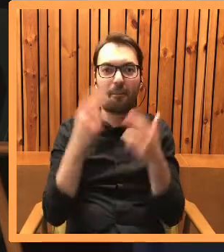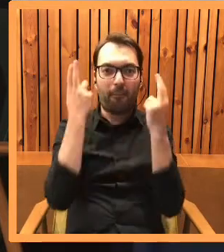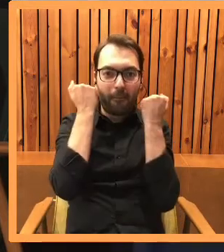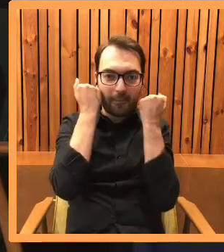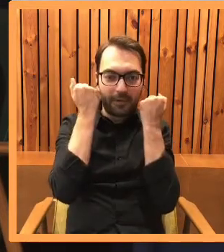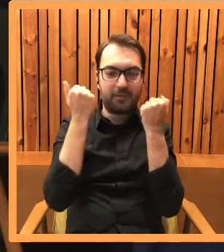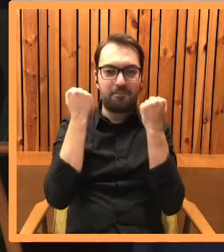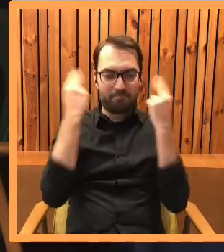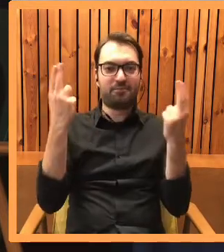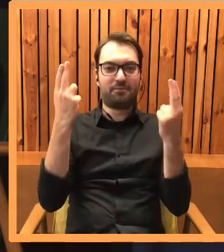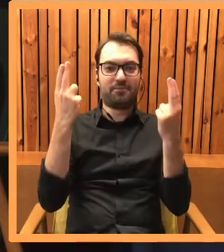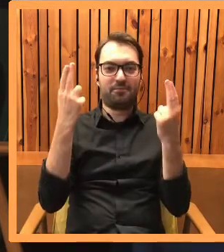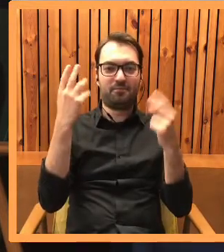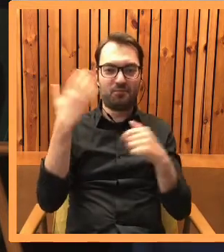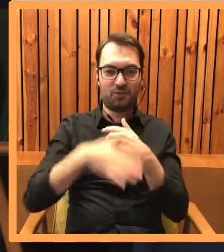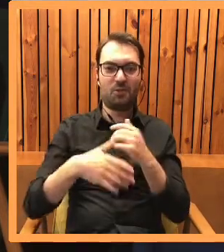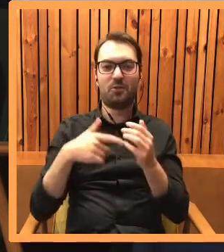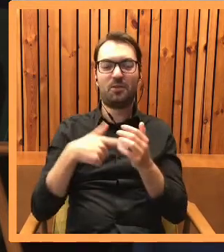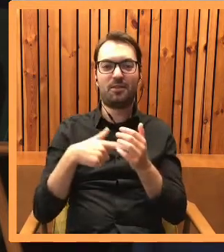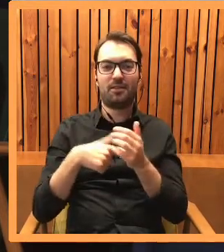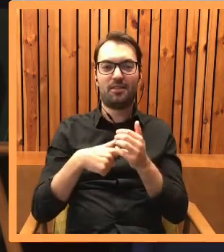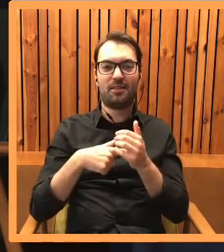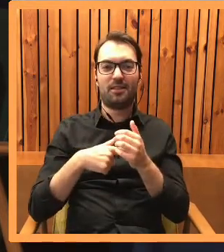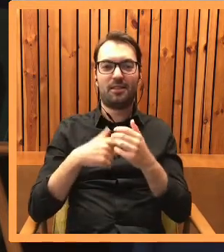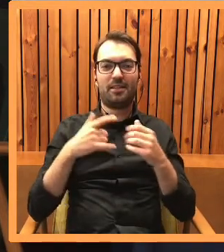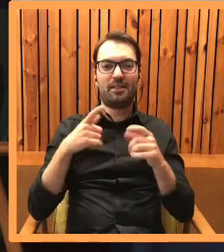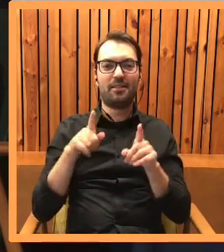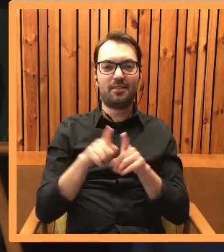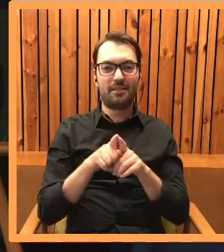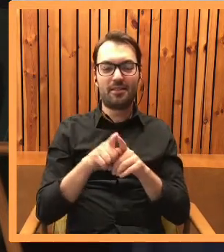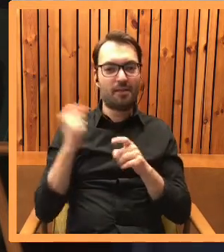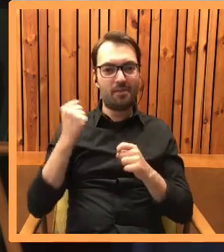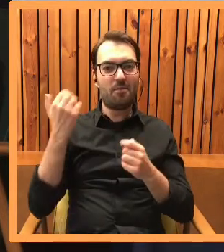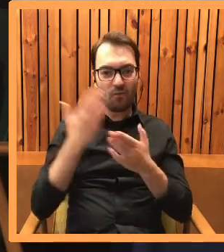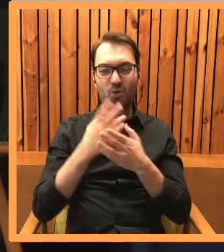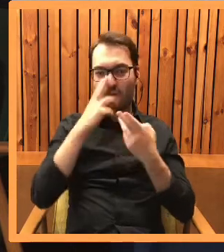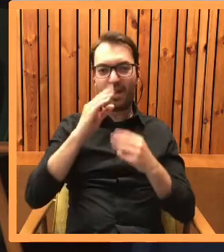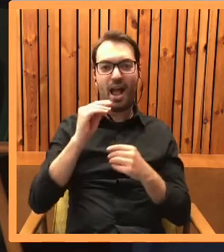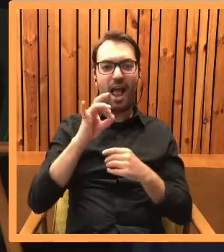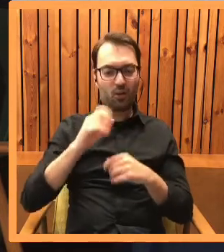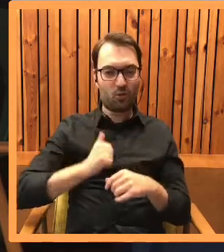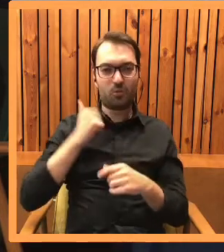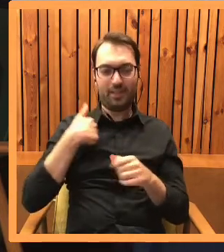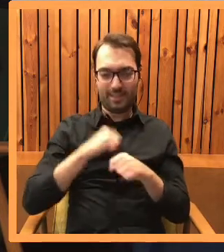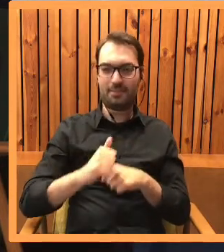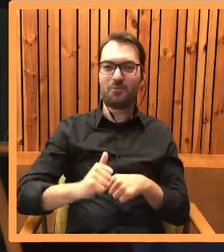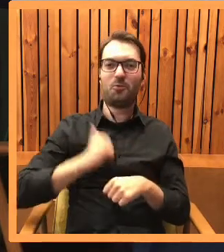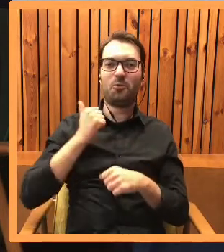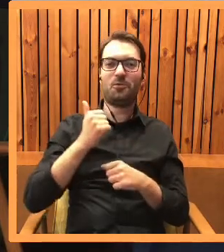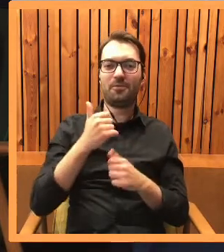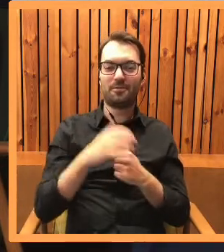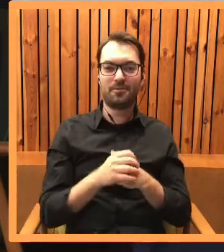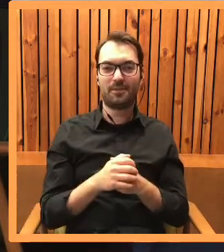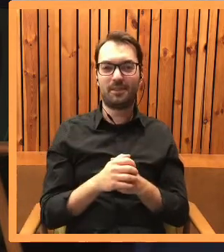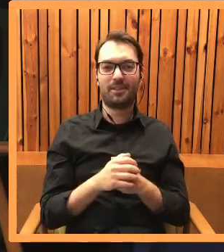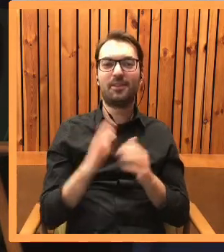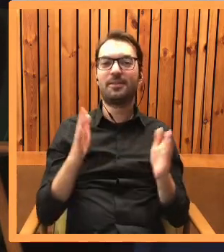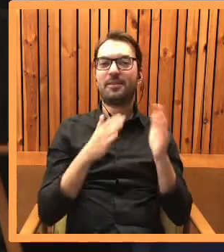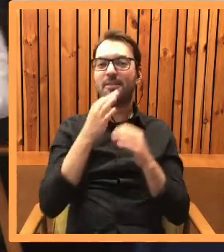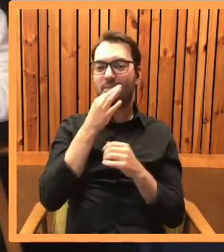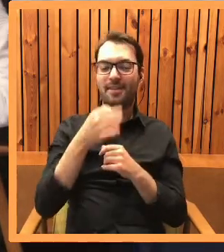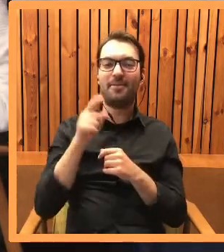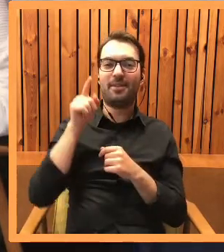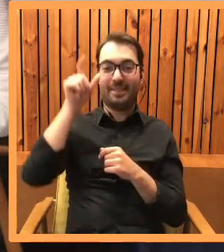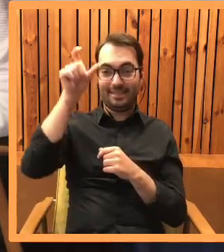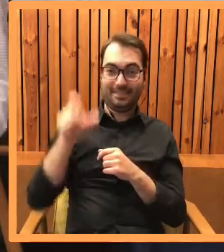zajęła przestrzeń, na której powinno się zmieścić nie tylko jej ciało, ale także ego. Byłem z niej dumny. No więc jaka jest Katarzyna w takim razie jako